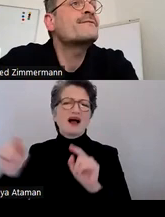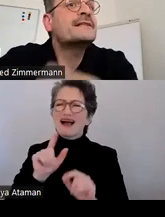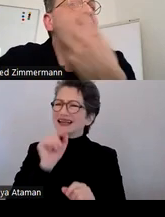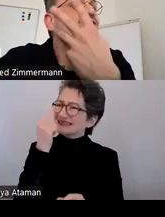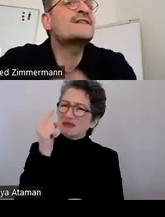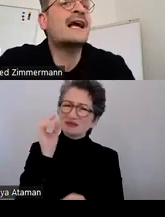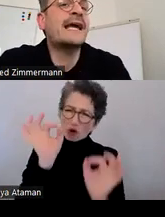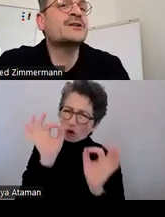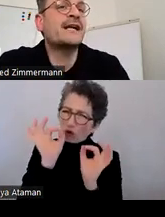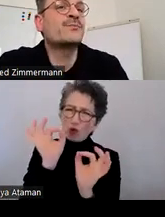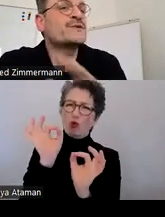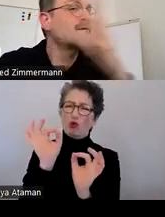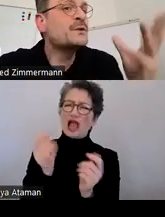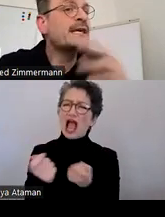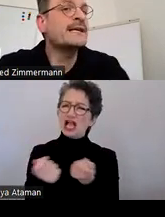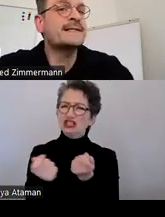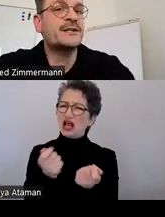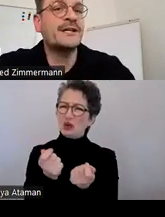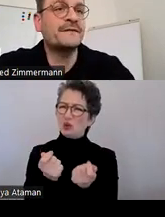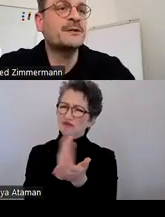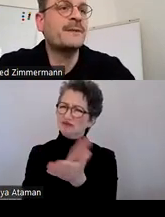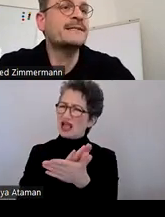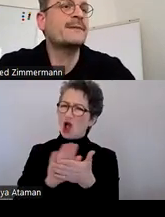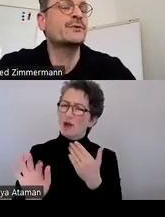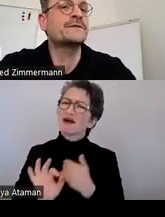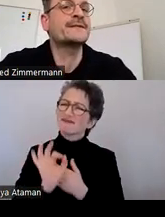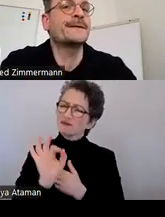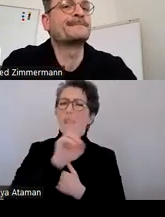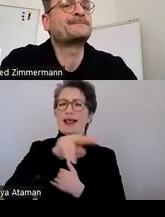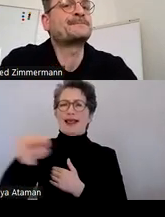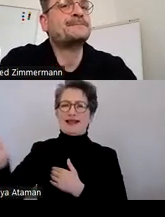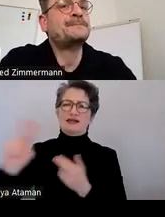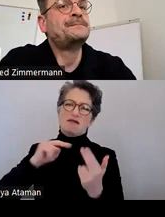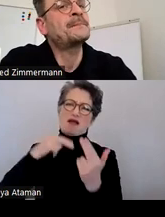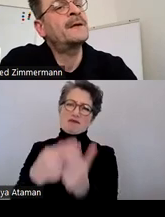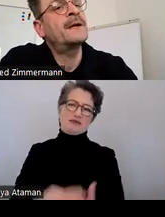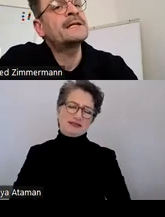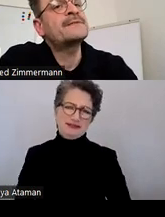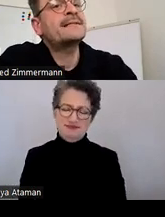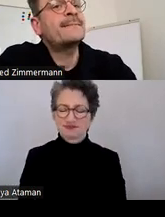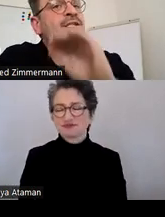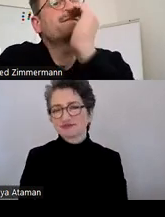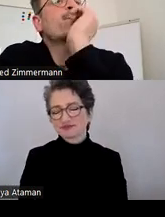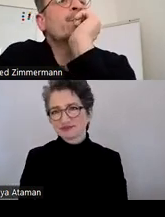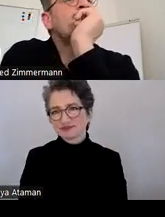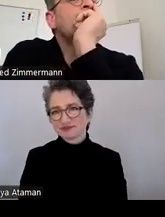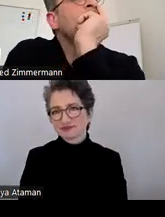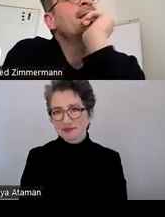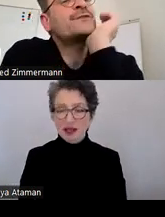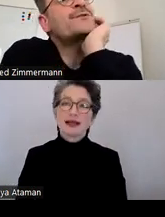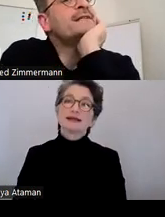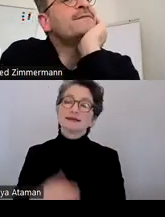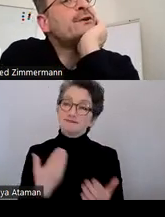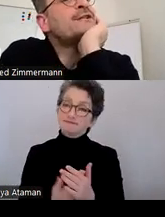was Sie sozusagen einstellen müssen für Ihre Leserschaft, entsprechend der Bedürfnisse. Das war das Thema Schriftgröße.